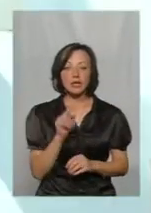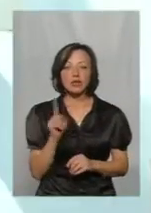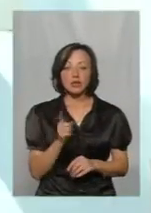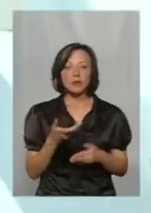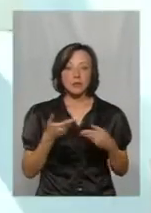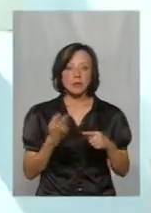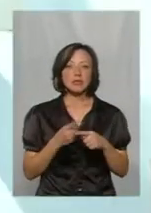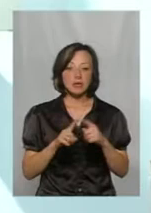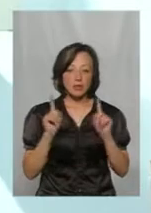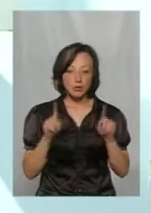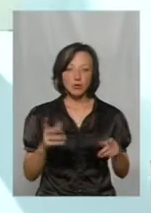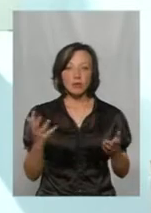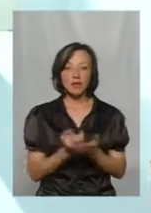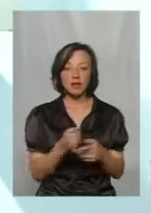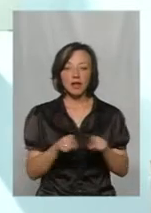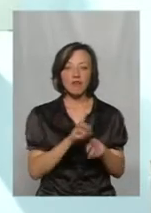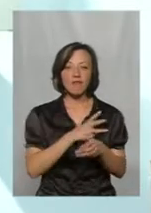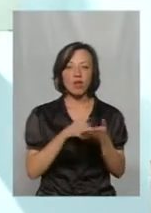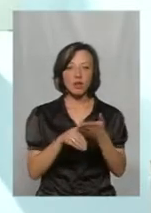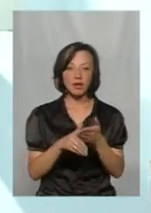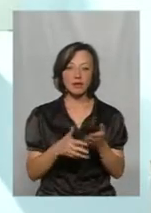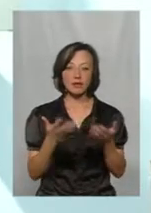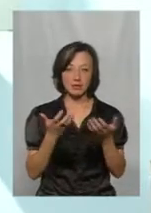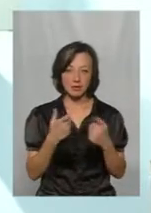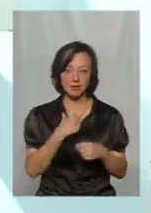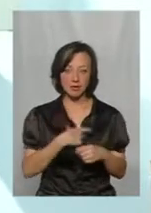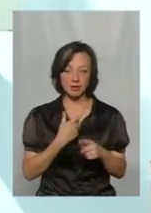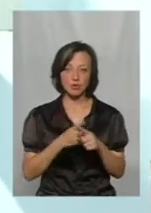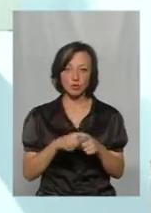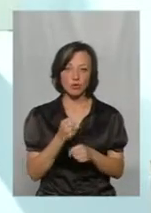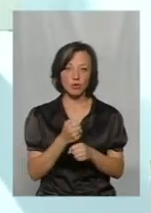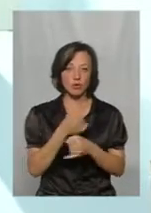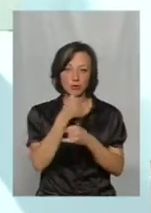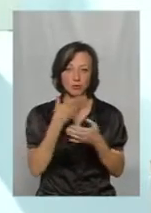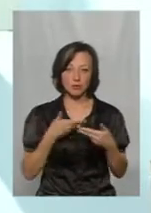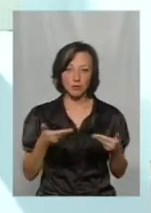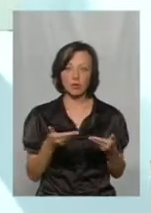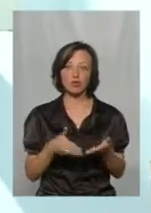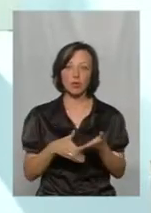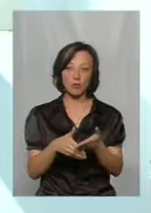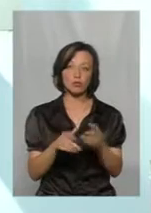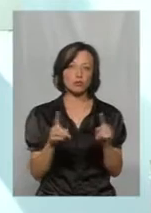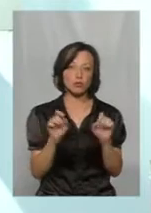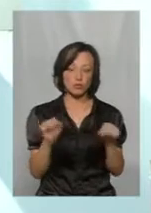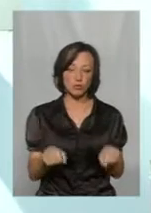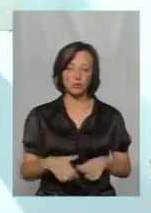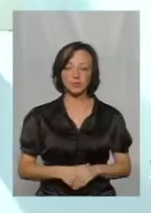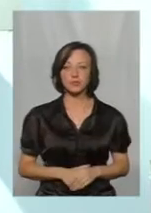цю мету ми теж ставили, щоб винайти таких волонтерів, які будуть брати на себе цей кусок роботи, який ми не зможемо робити, а ми тільки можемо,